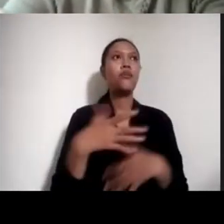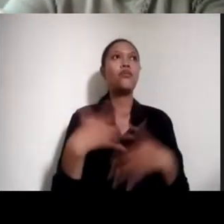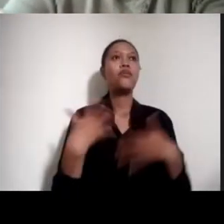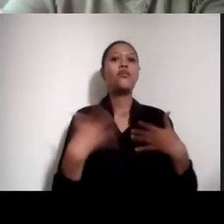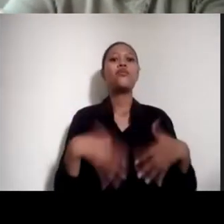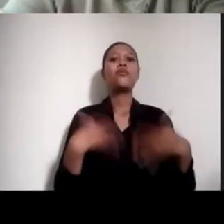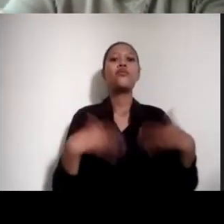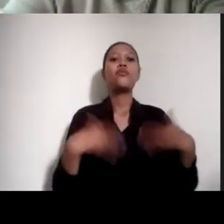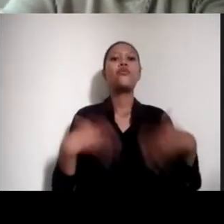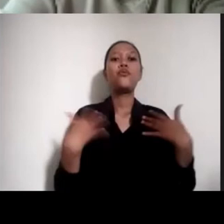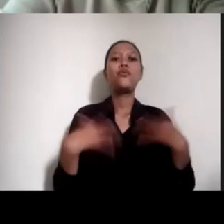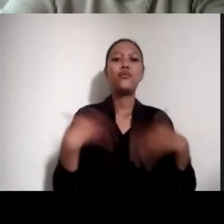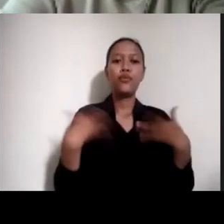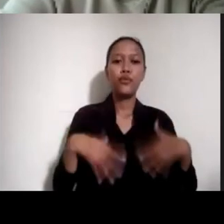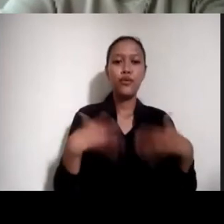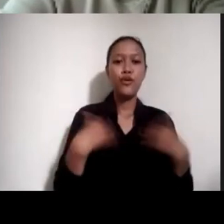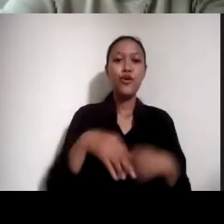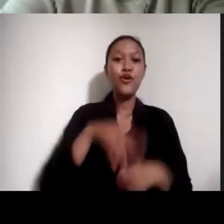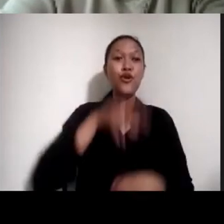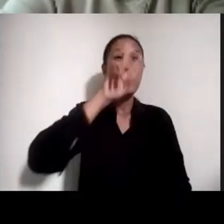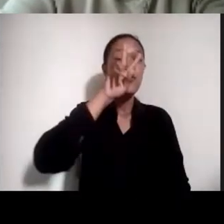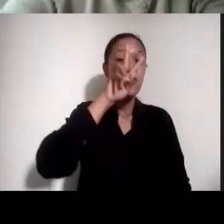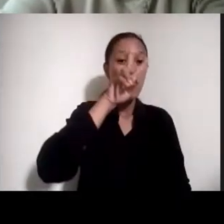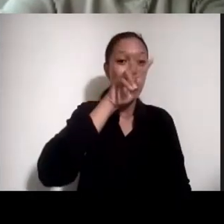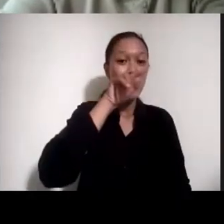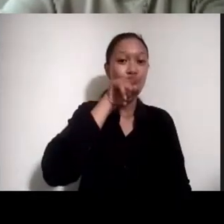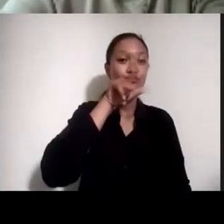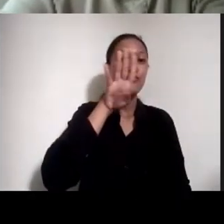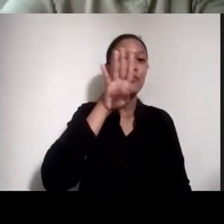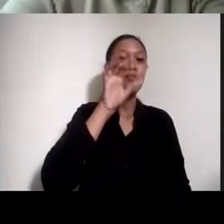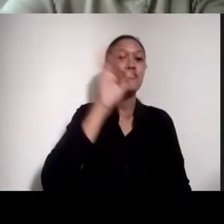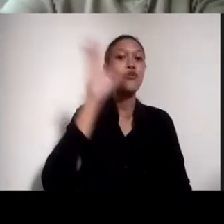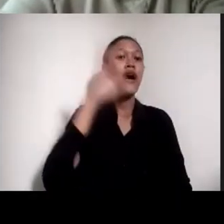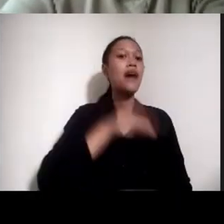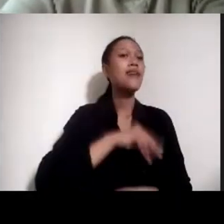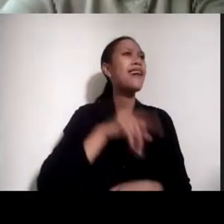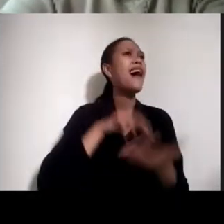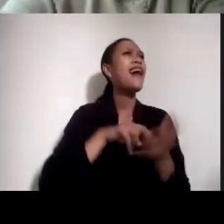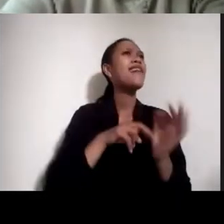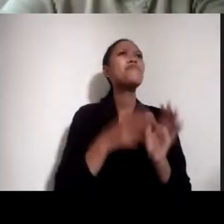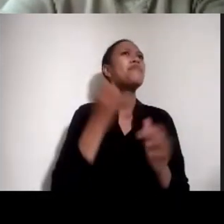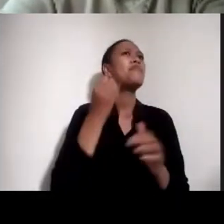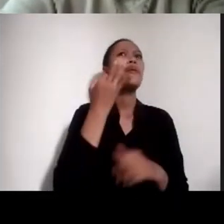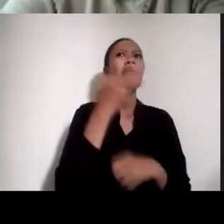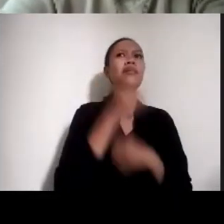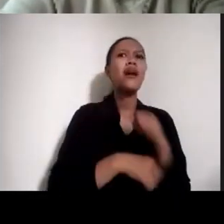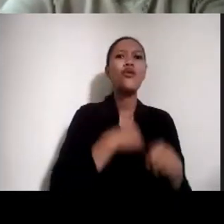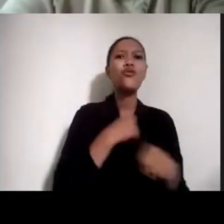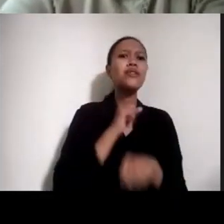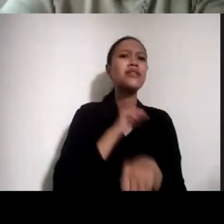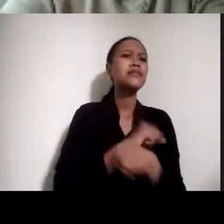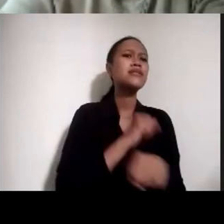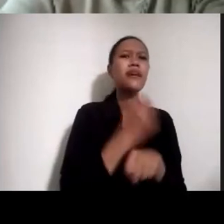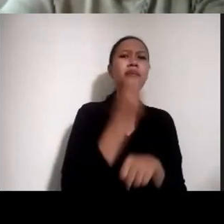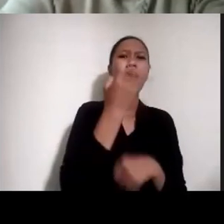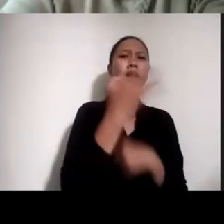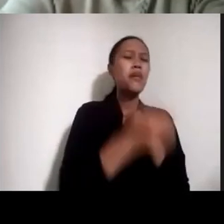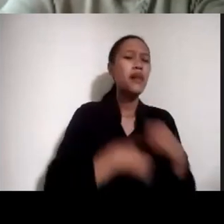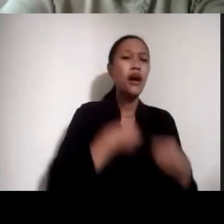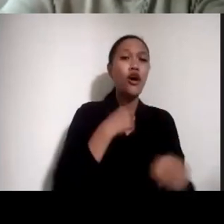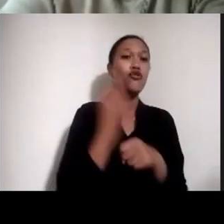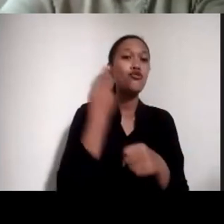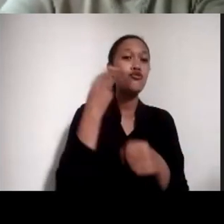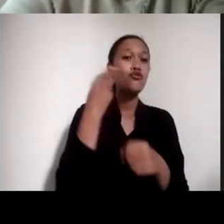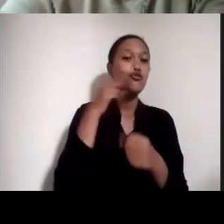2.700 tuh berapa tahun berarti ya? Jadi aku harus bekerja berapa tahun untuk nganter paket